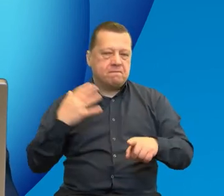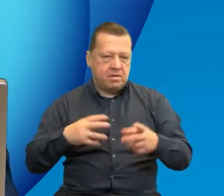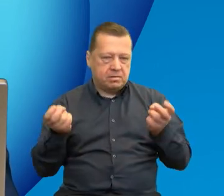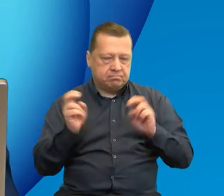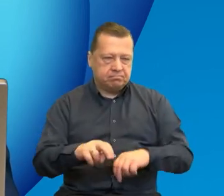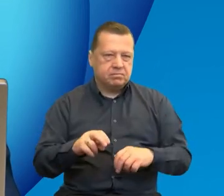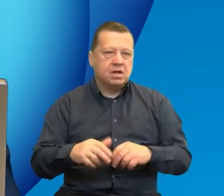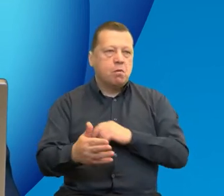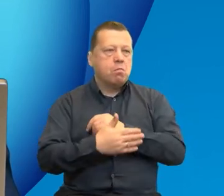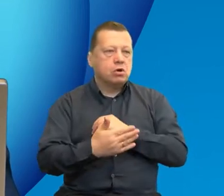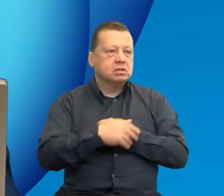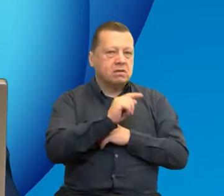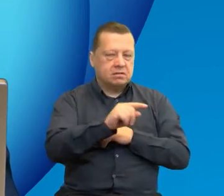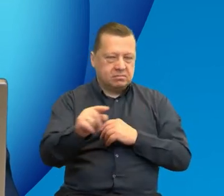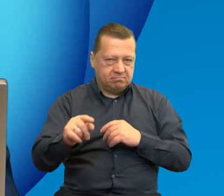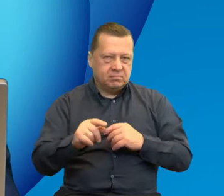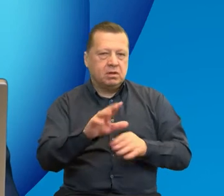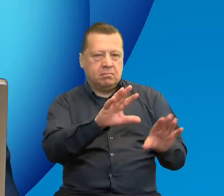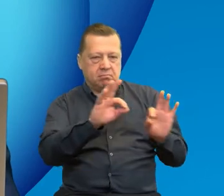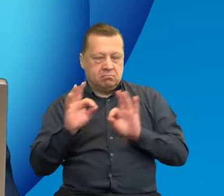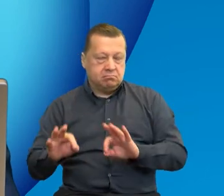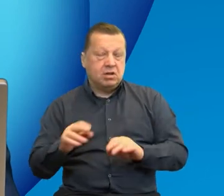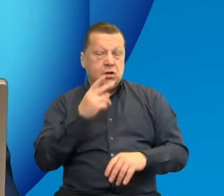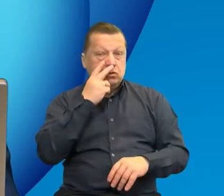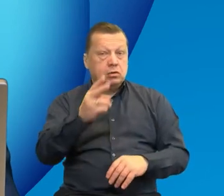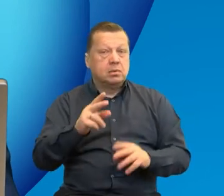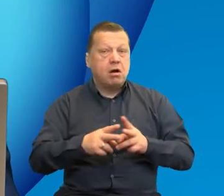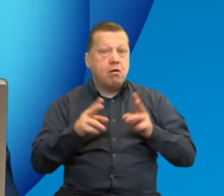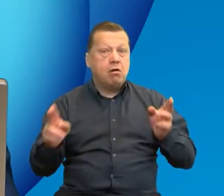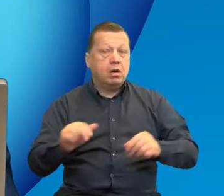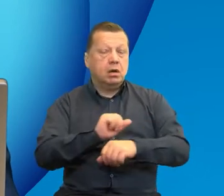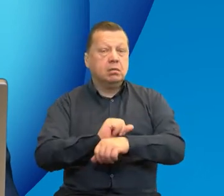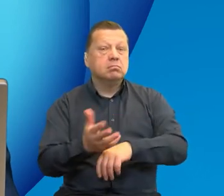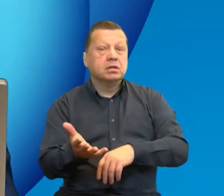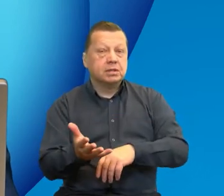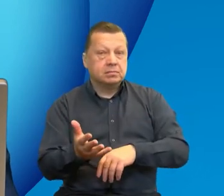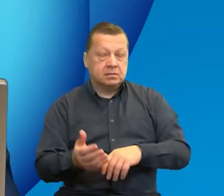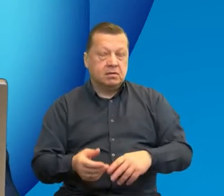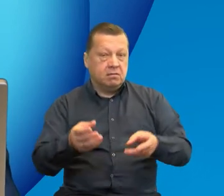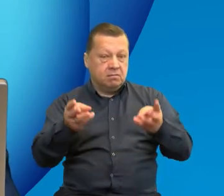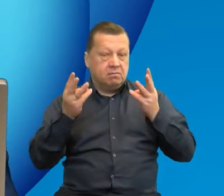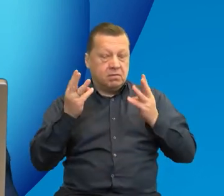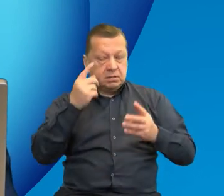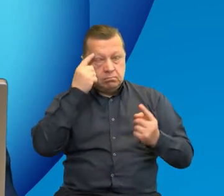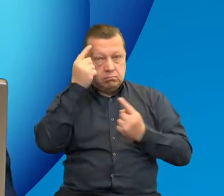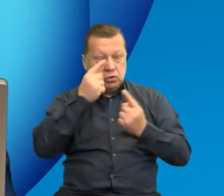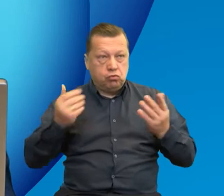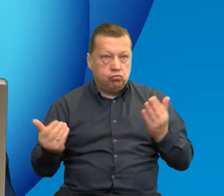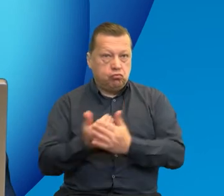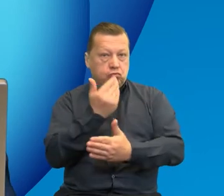o te już istniejące. Czas chociażby pandemii pokazał, jak ważne jest podejście nowe do